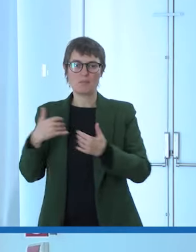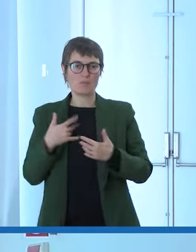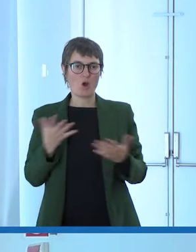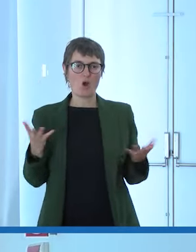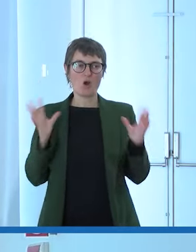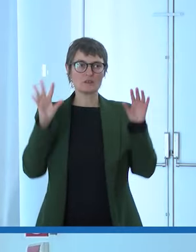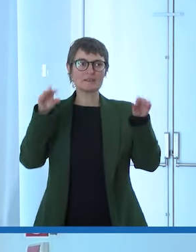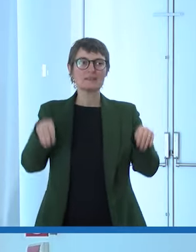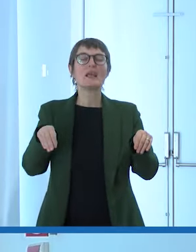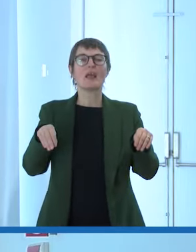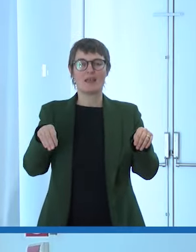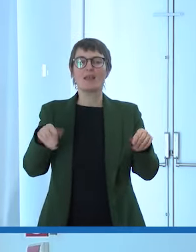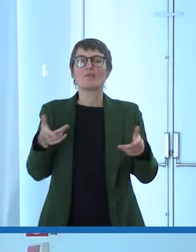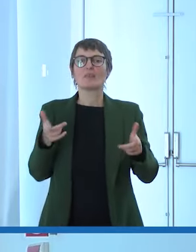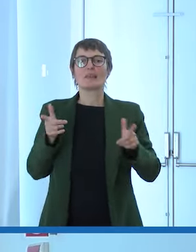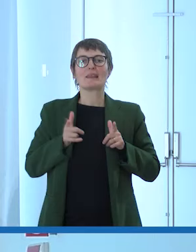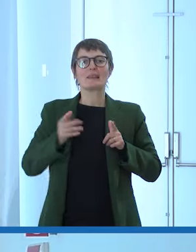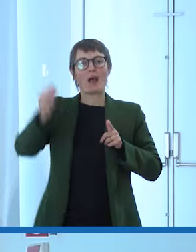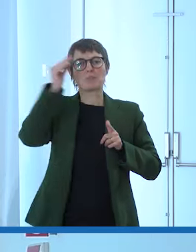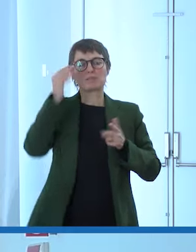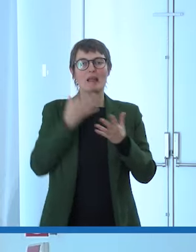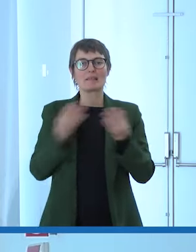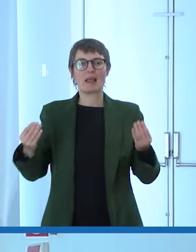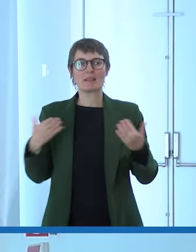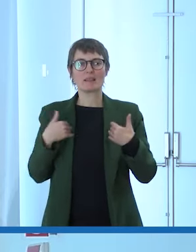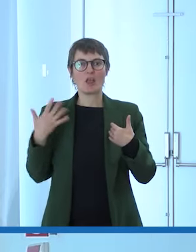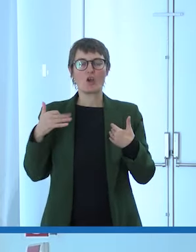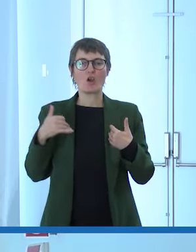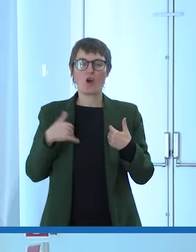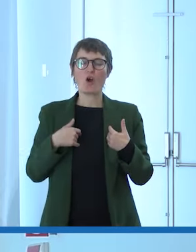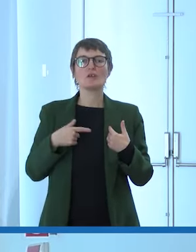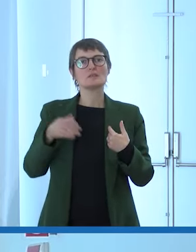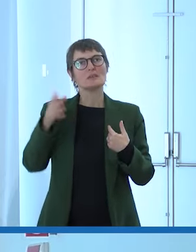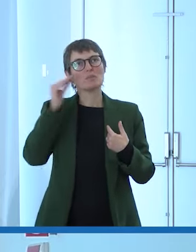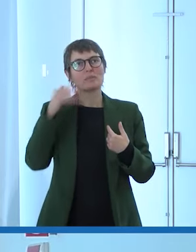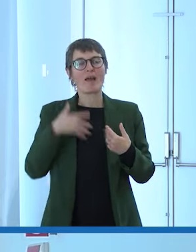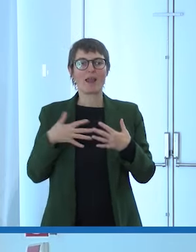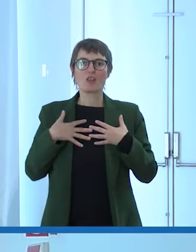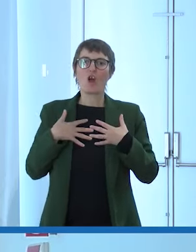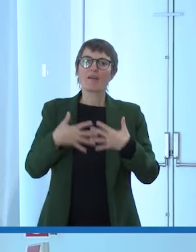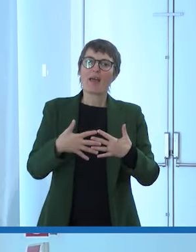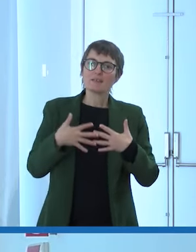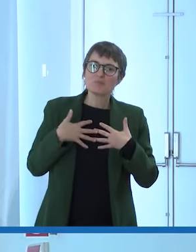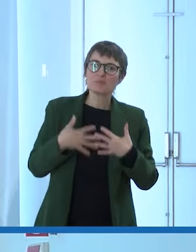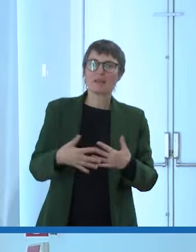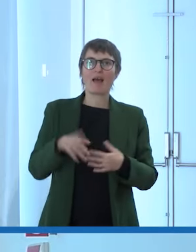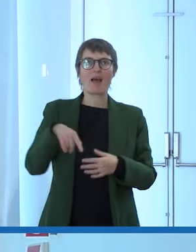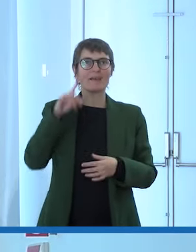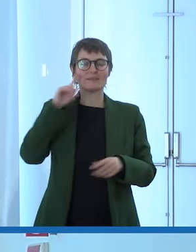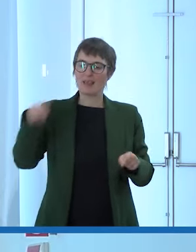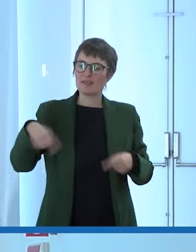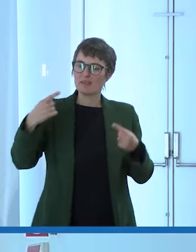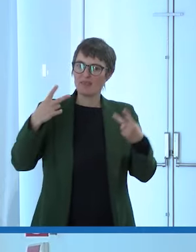ho paura a respirare quando mi sento sfidata dalla vita a respirare perché la dignità e le parole che ne sono